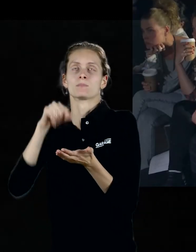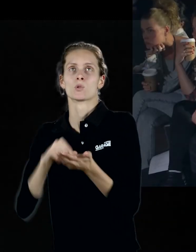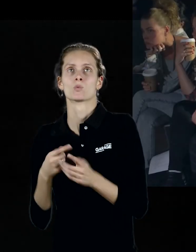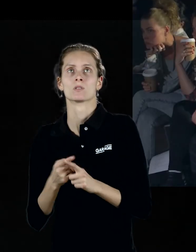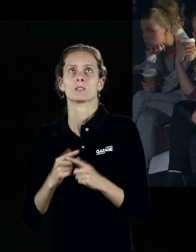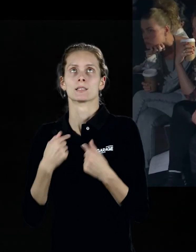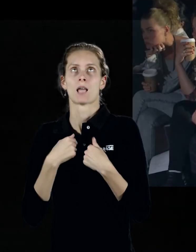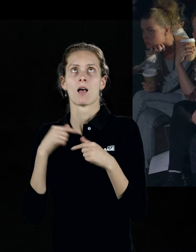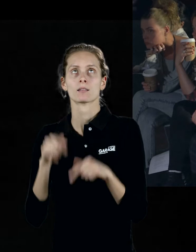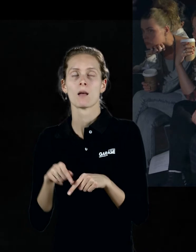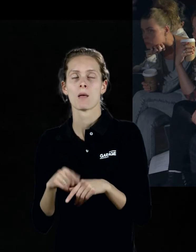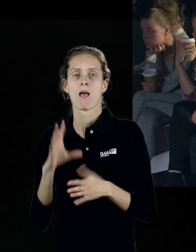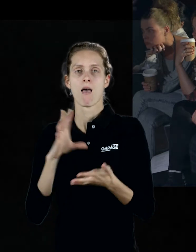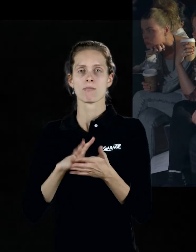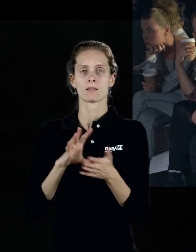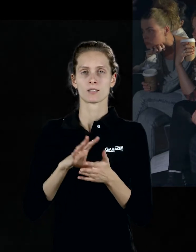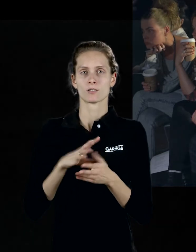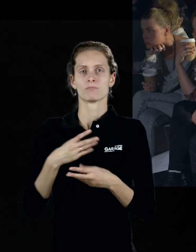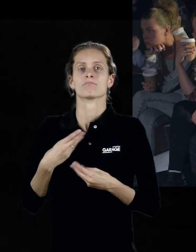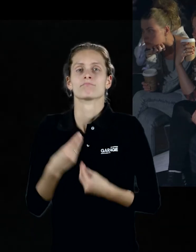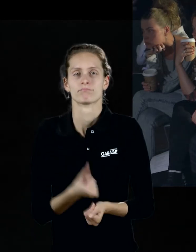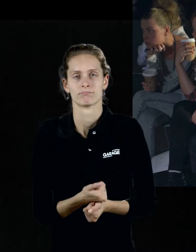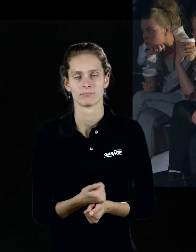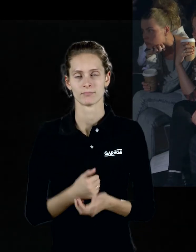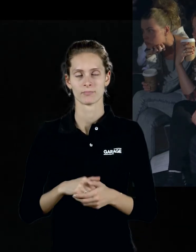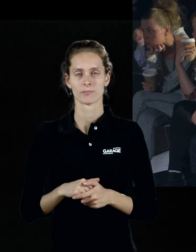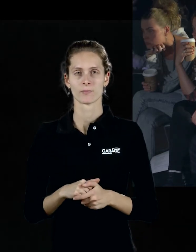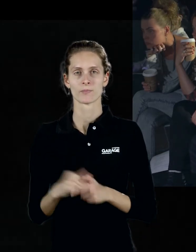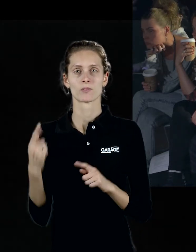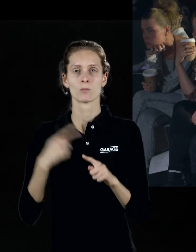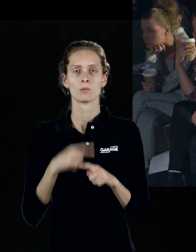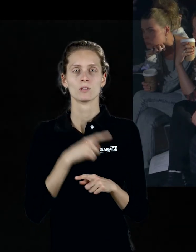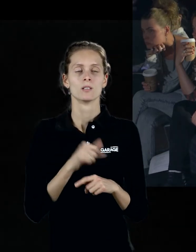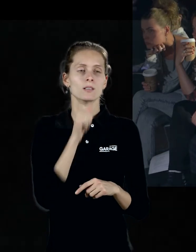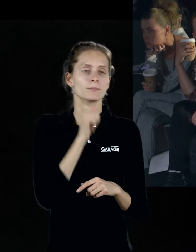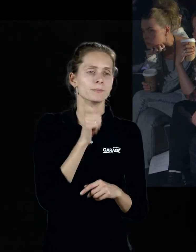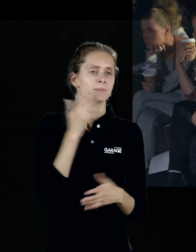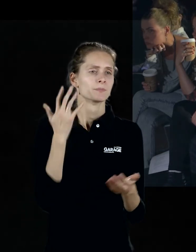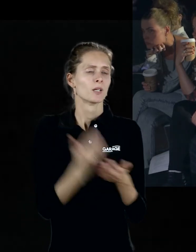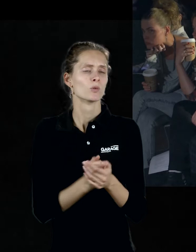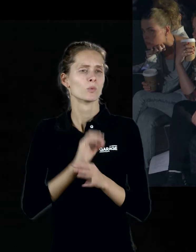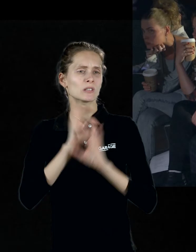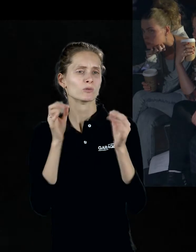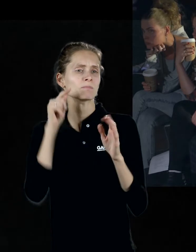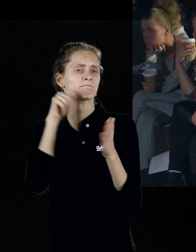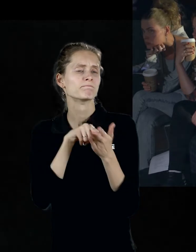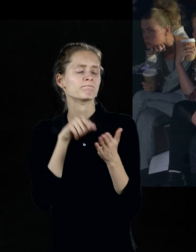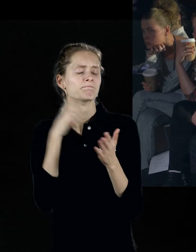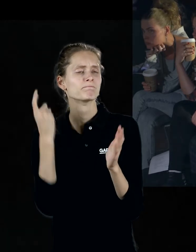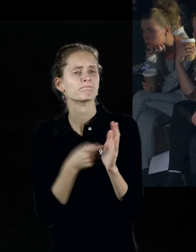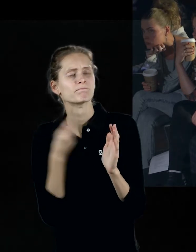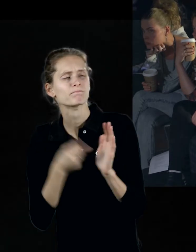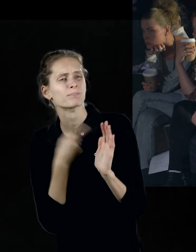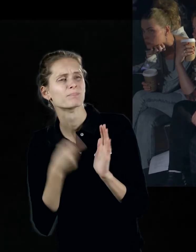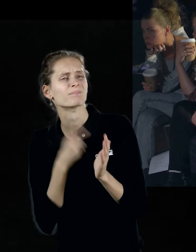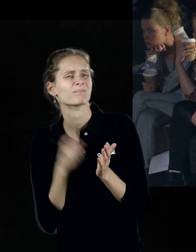изначально энергетического импульса, и была, наверное, тем, что он пытался найти в искусстве. В этом смысле Клей, как ни странно, потому что это абсолютно